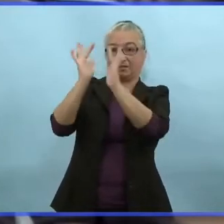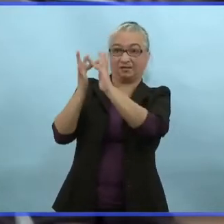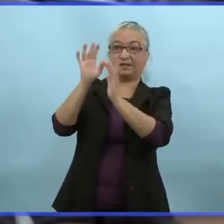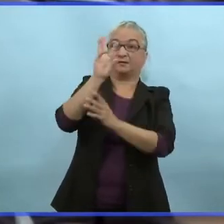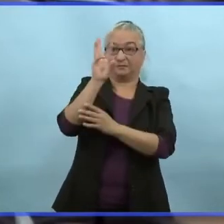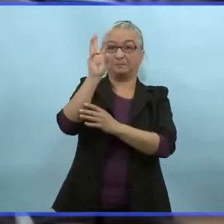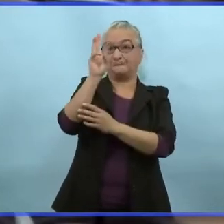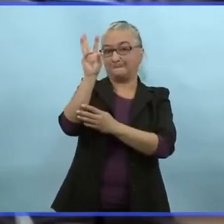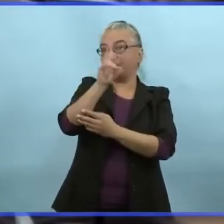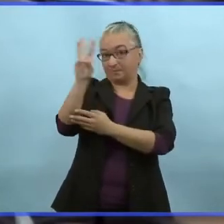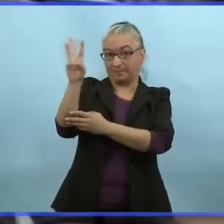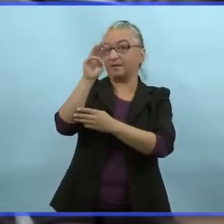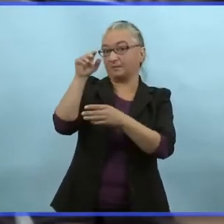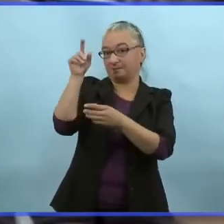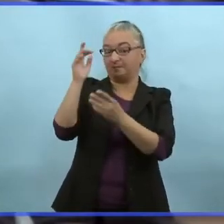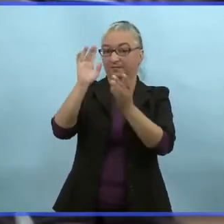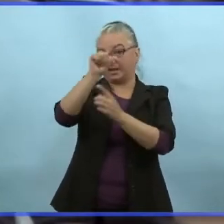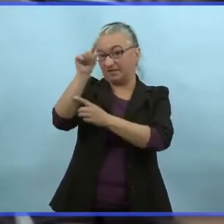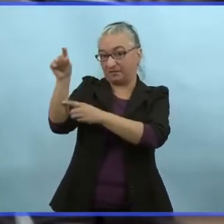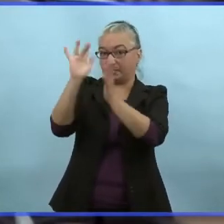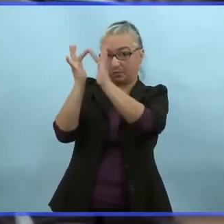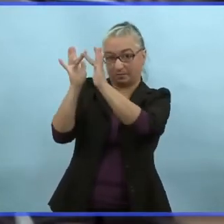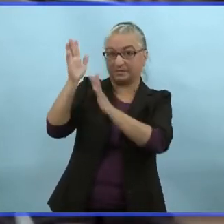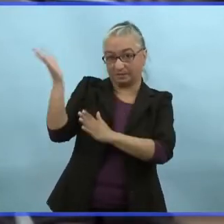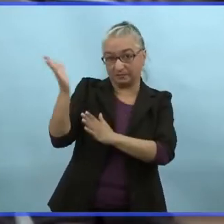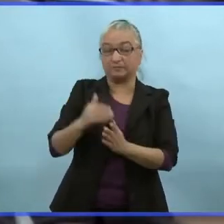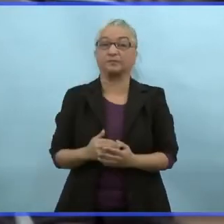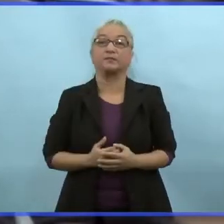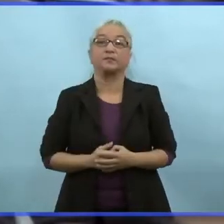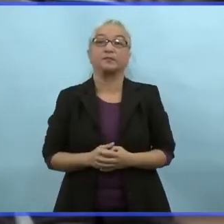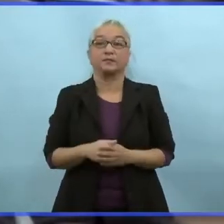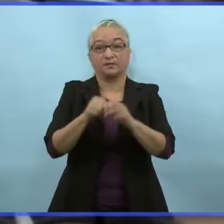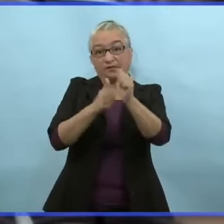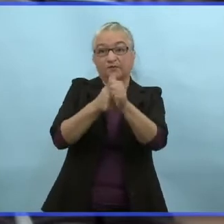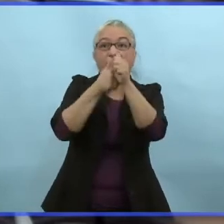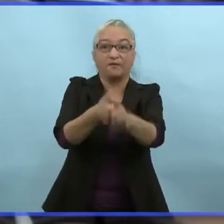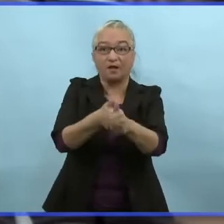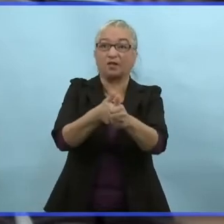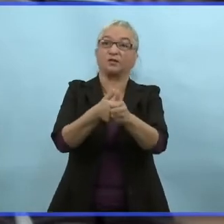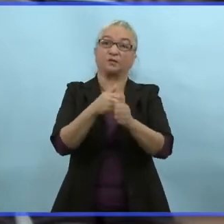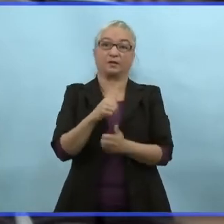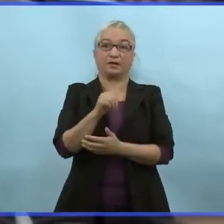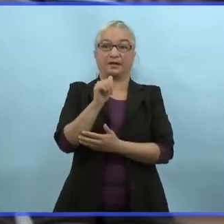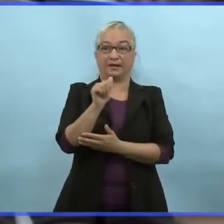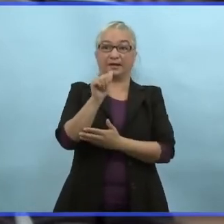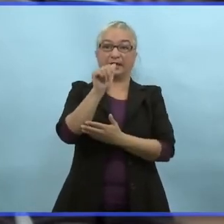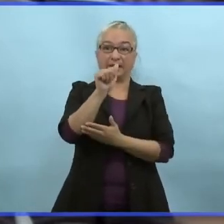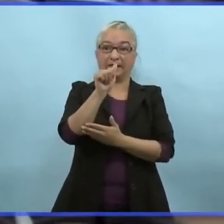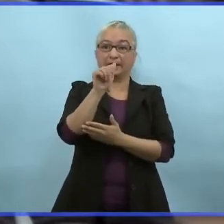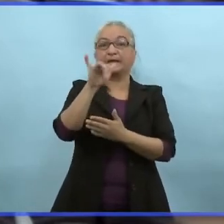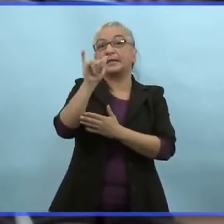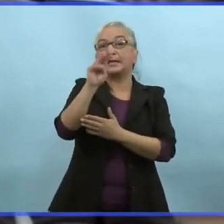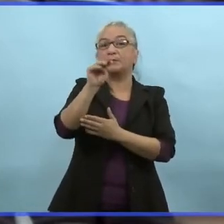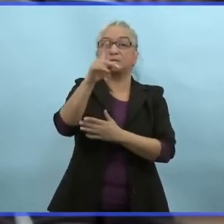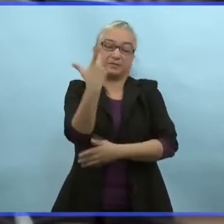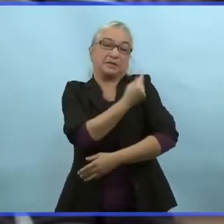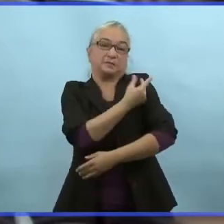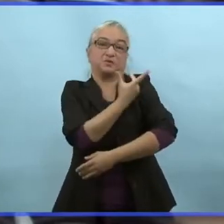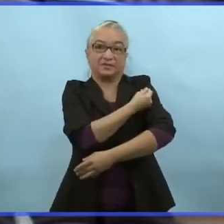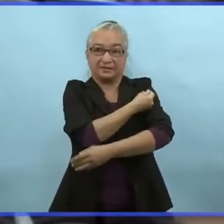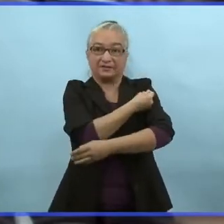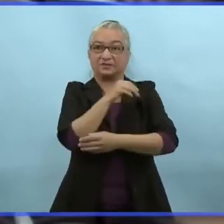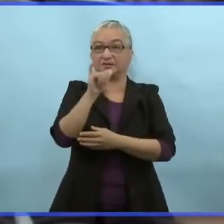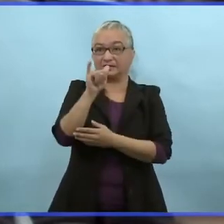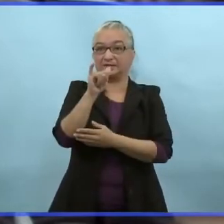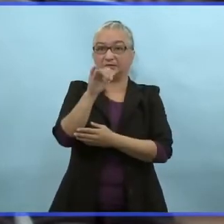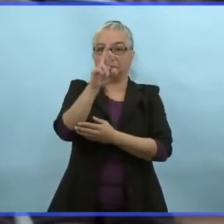.ca baroblique vaccin et suivez le lien sous carte d'immunisation. Ça vous amènera vers